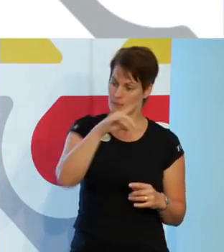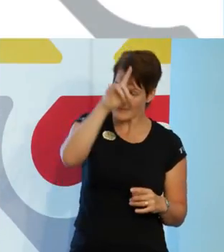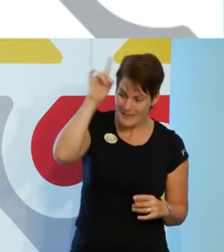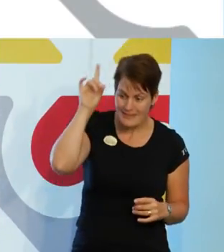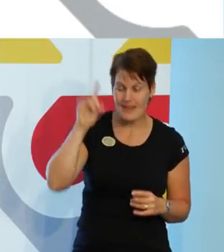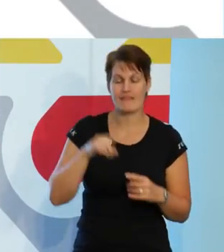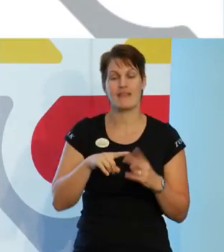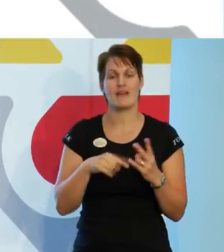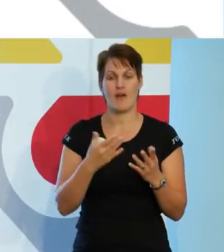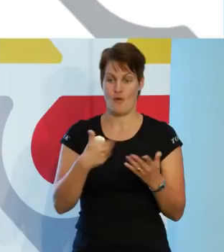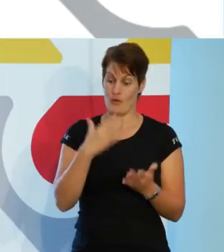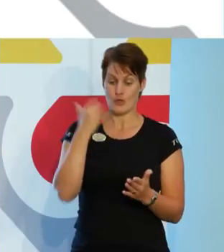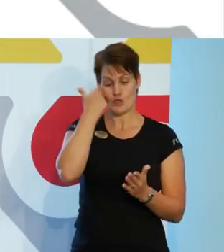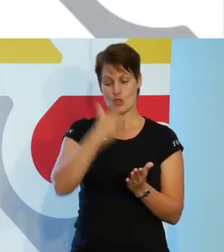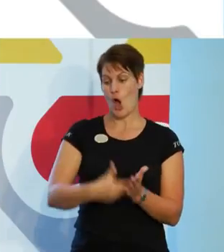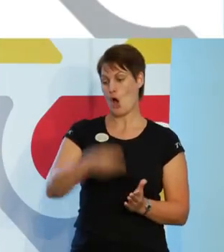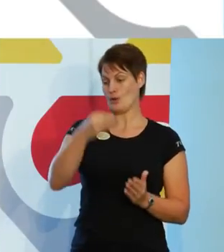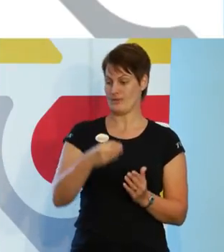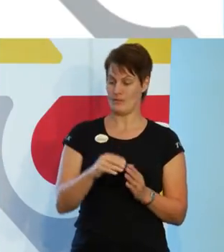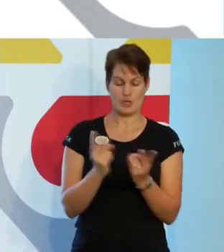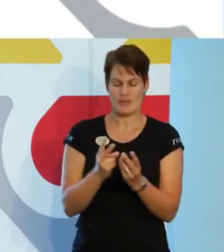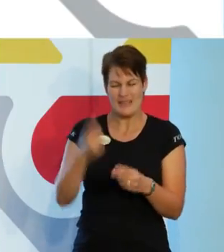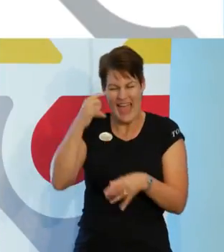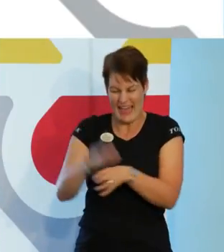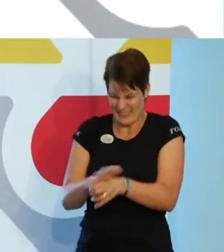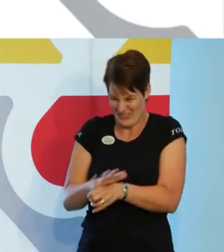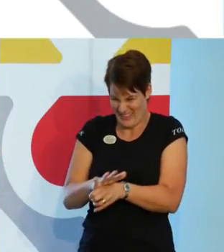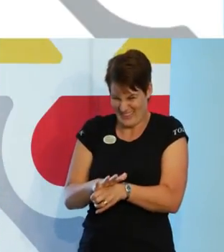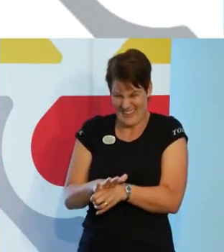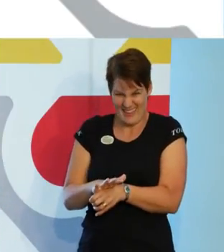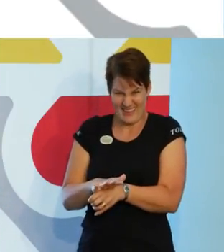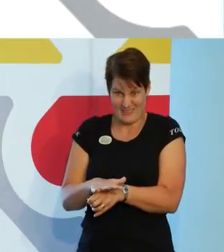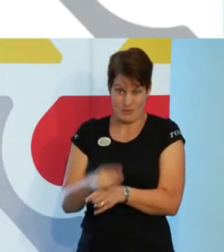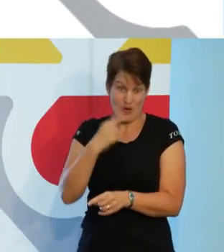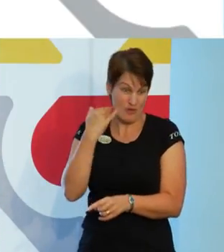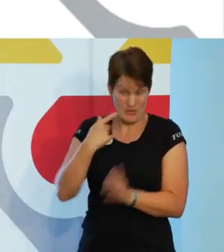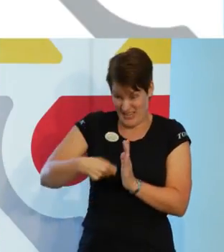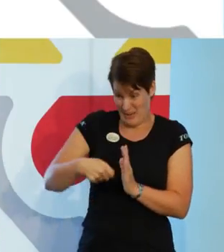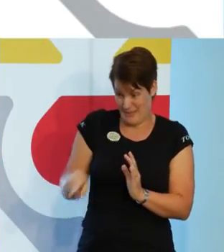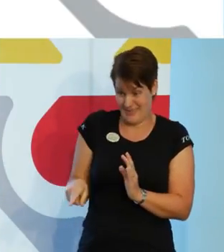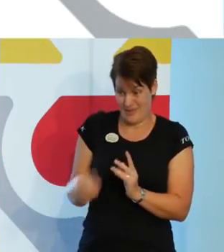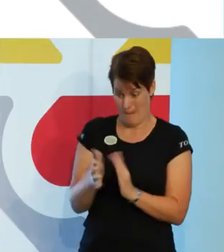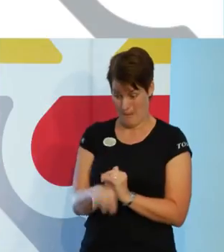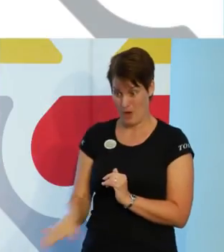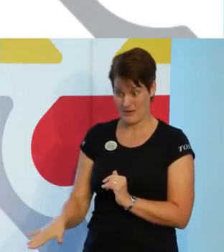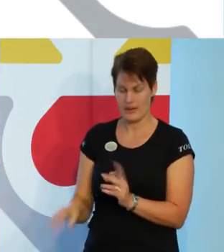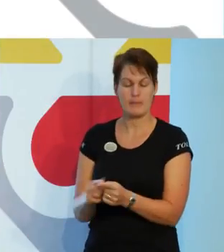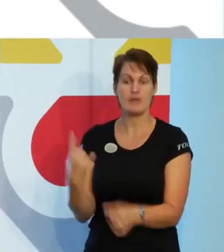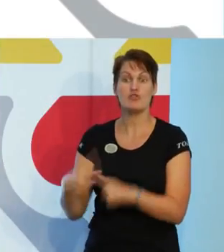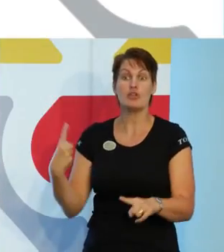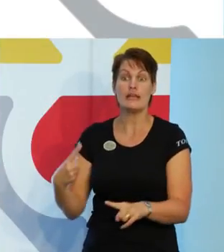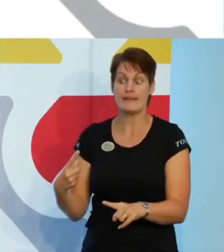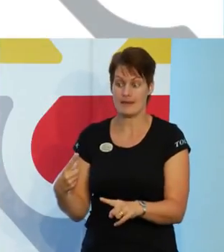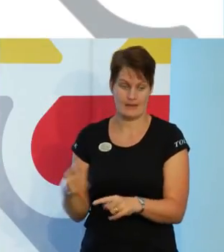Så får hjärntvätt. Blir hjärntvättades av den här filmen. Blir det väldigt tydligt